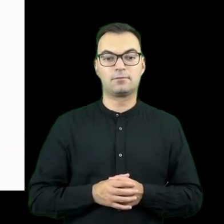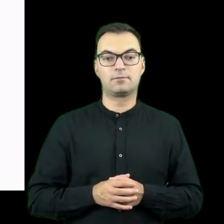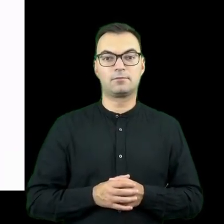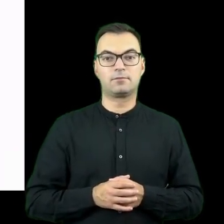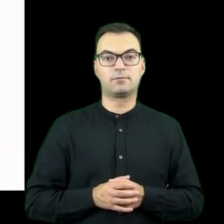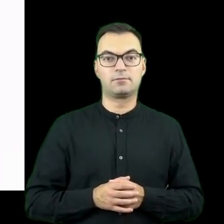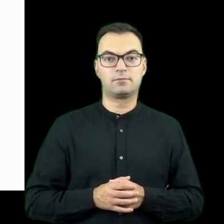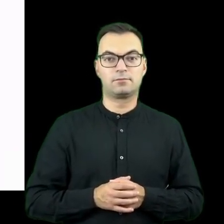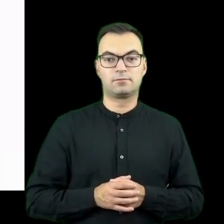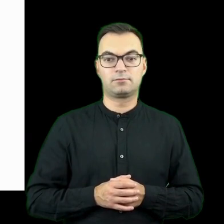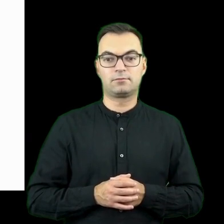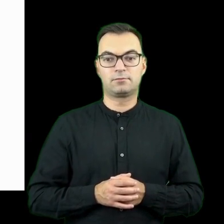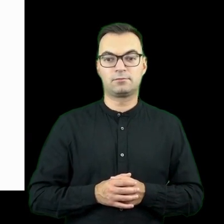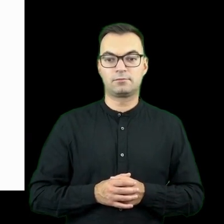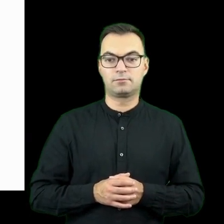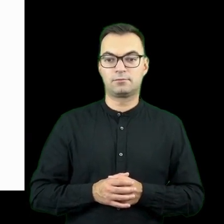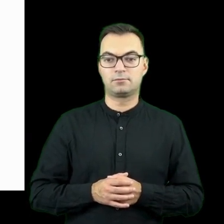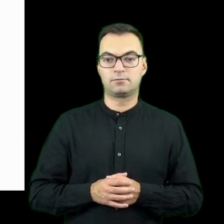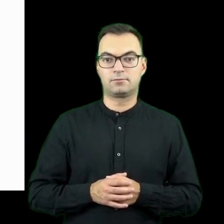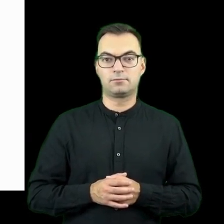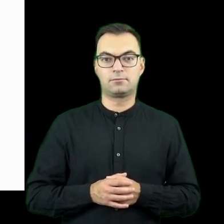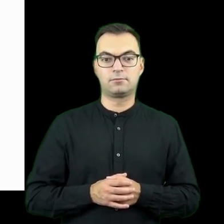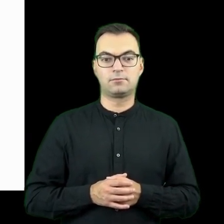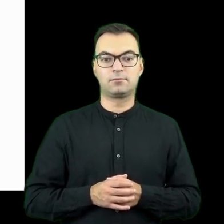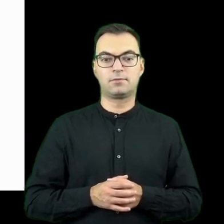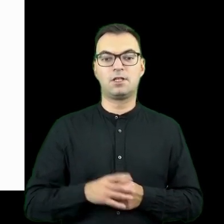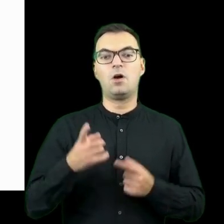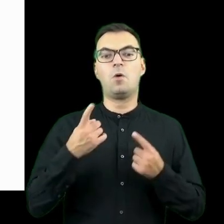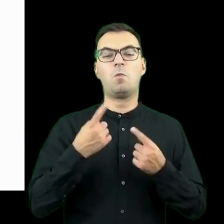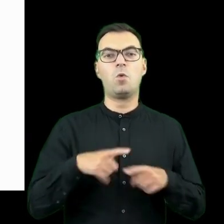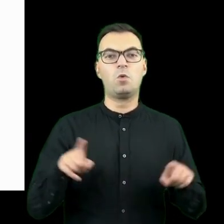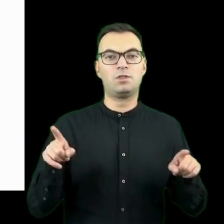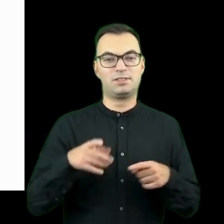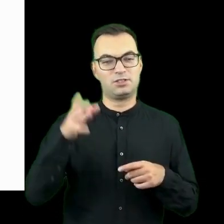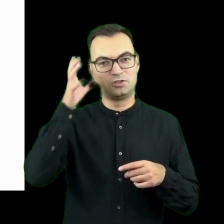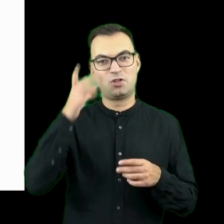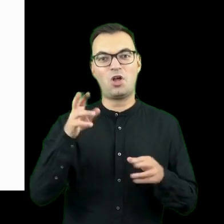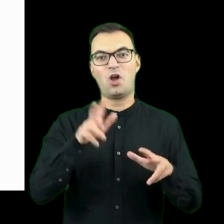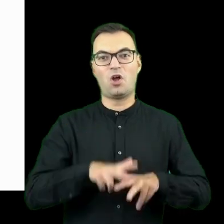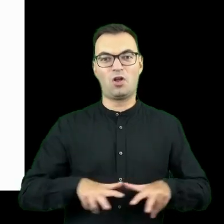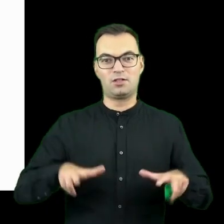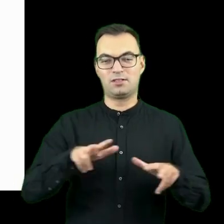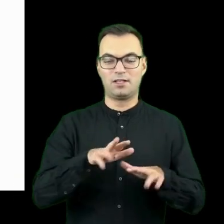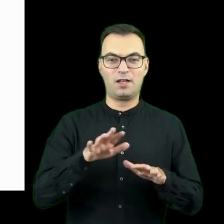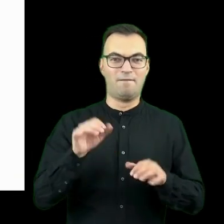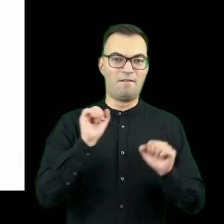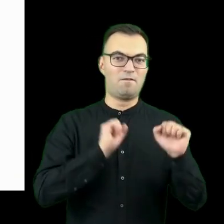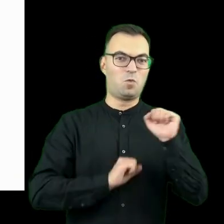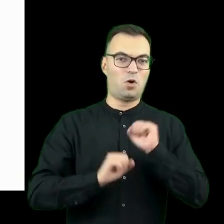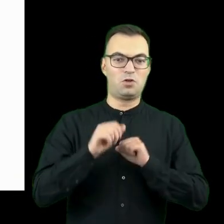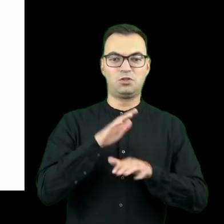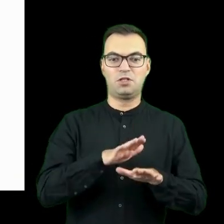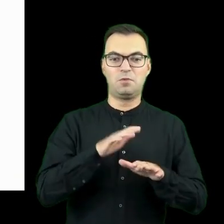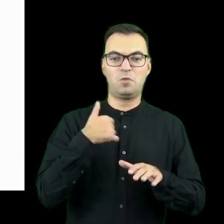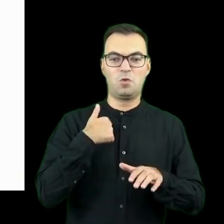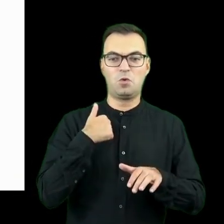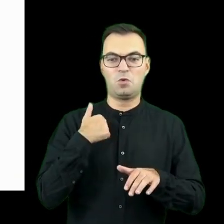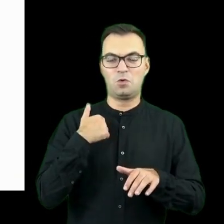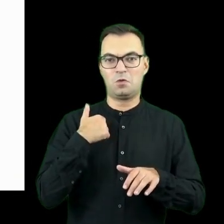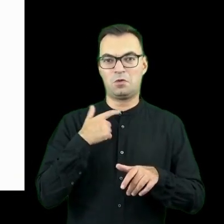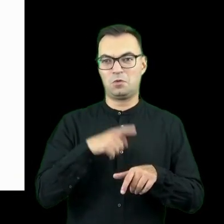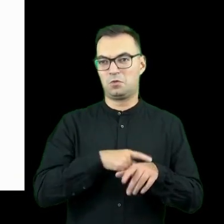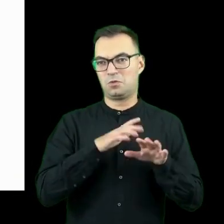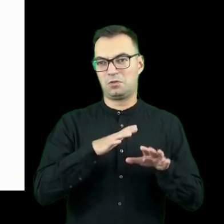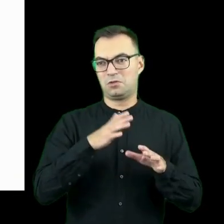wywodzi się z grupy muzycznie uzdolnionej rodziny, która we Włoszech była dłużej z